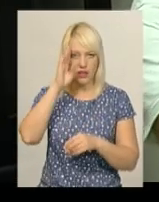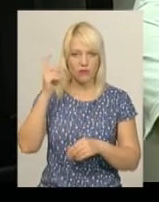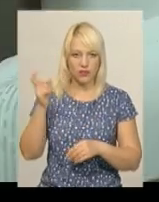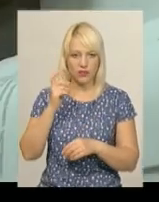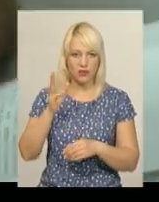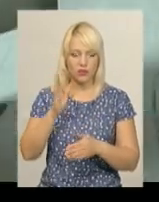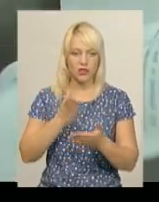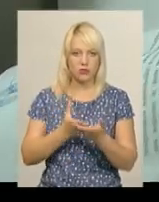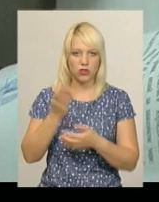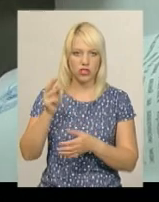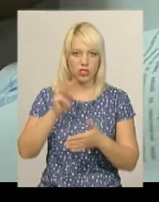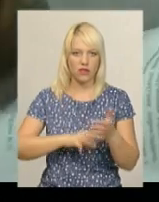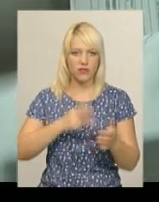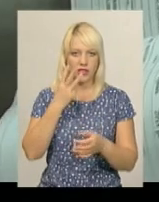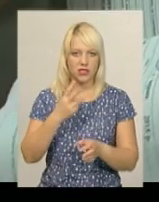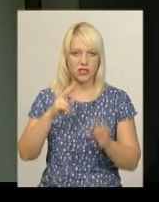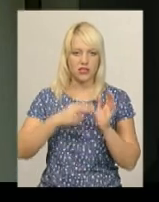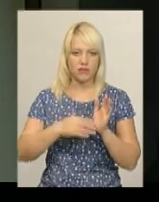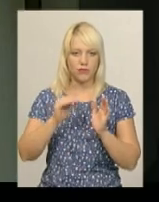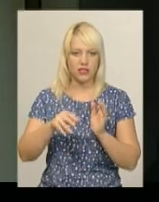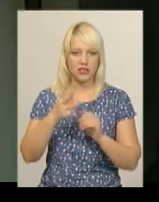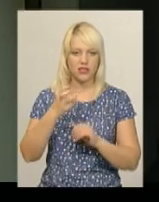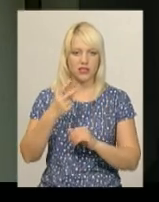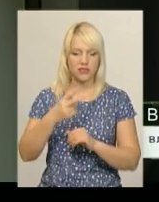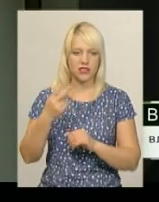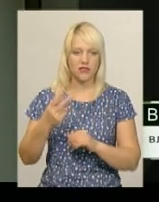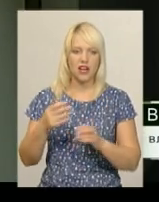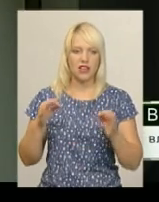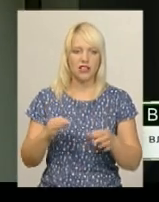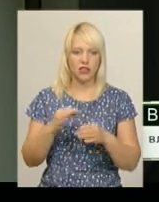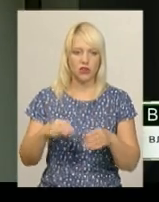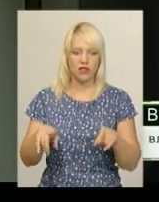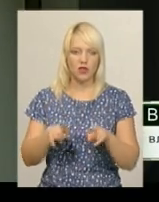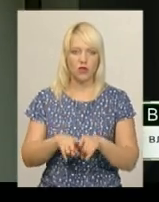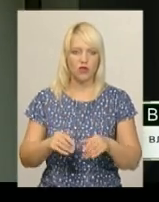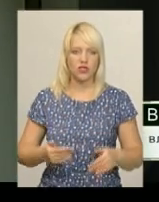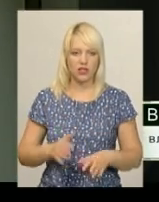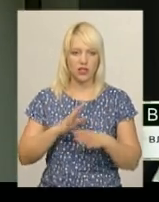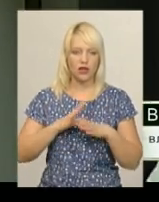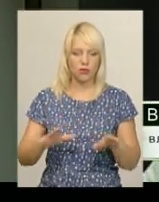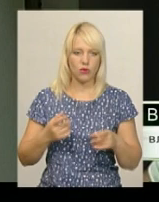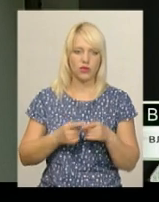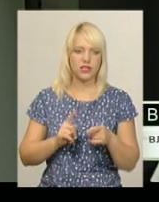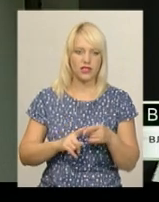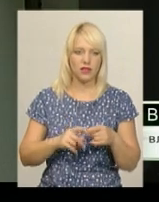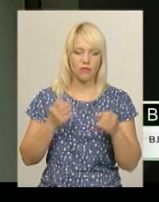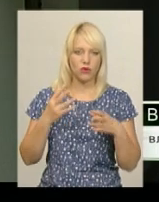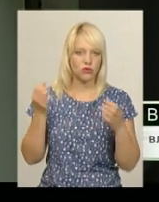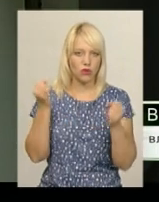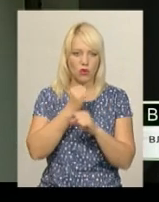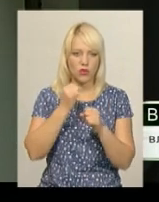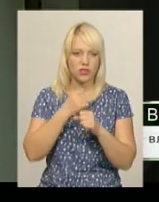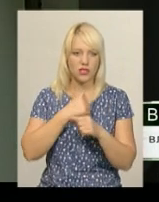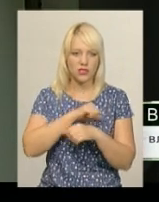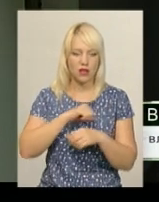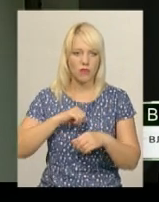штраф у 37 тисяч 223 гривні. Нікога в житті, щоб такого не було абсолютно. Це просто нонс. Я сам хочу